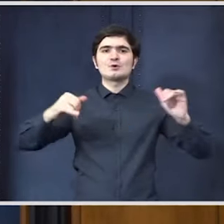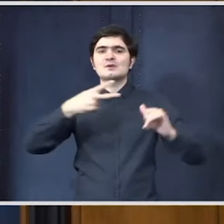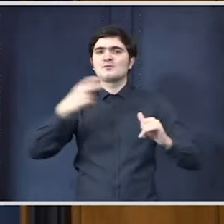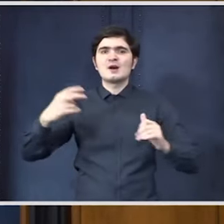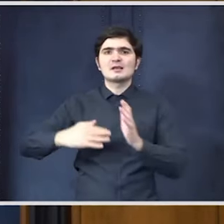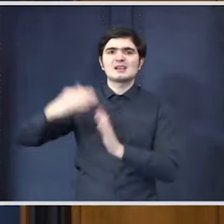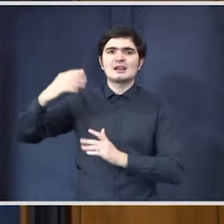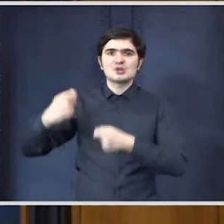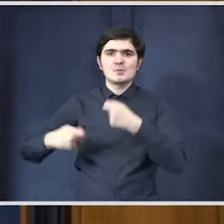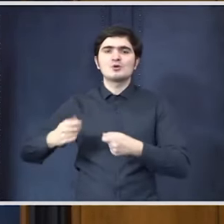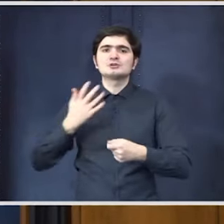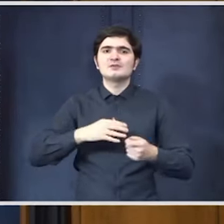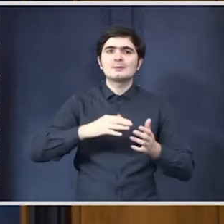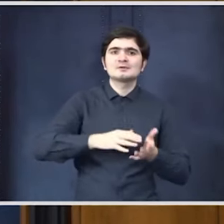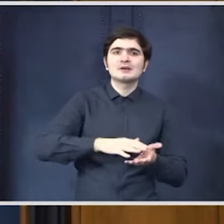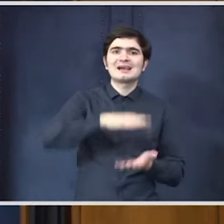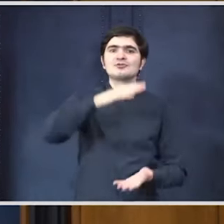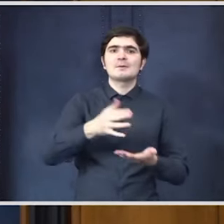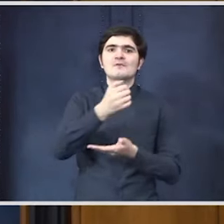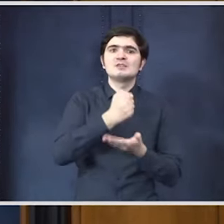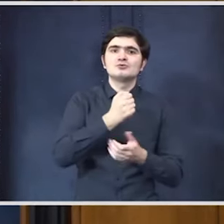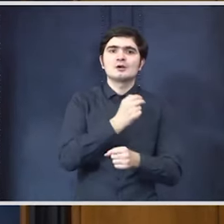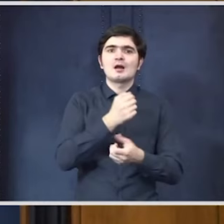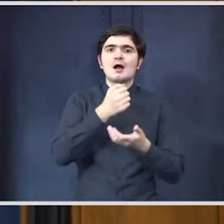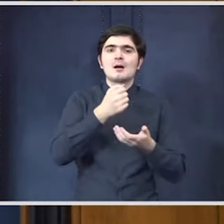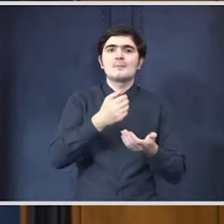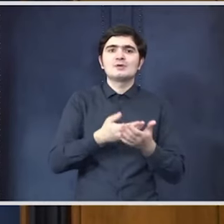impozitelor, dar crește veniturile la bugetul statului.